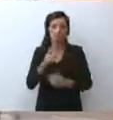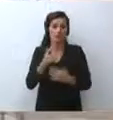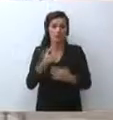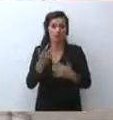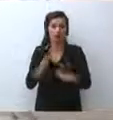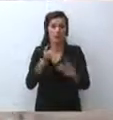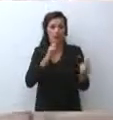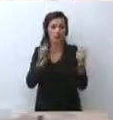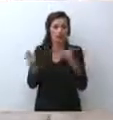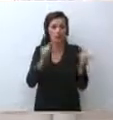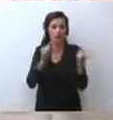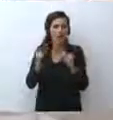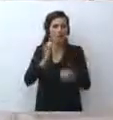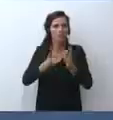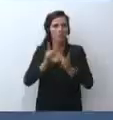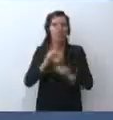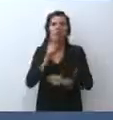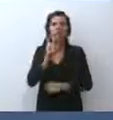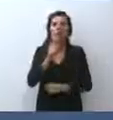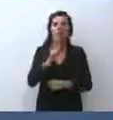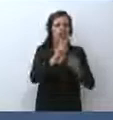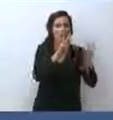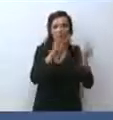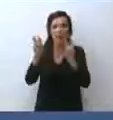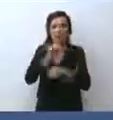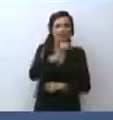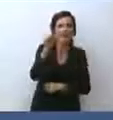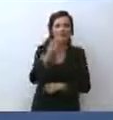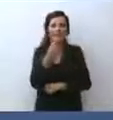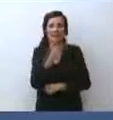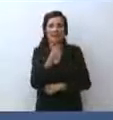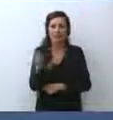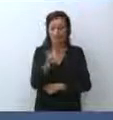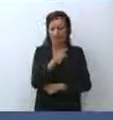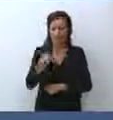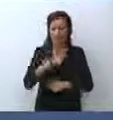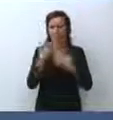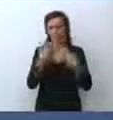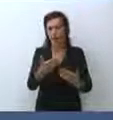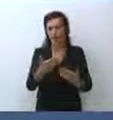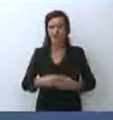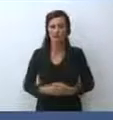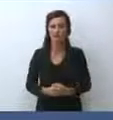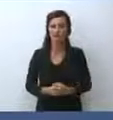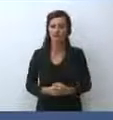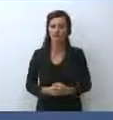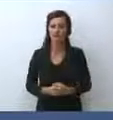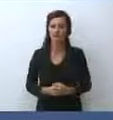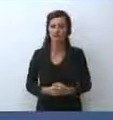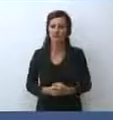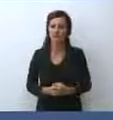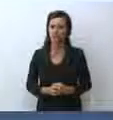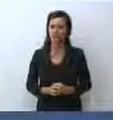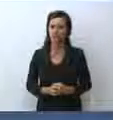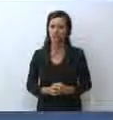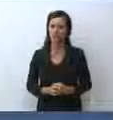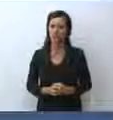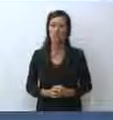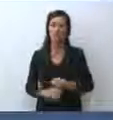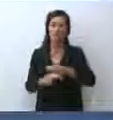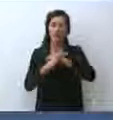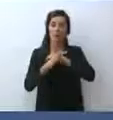questi temi susciteranno. Grazie. Sì, direi che i